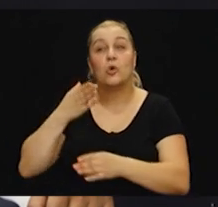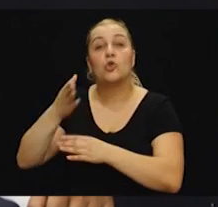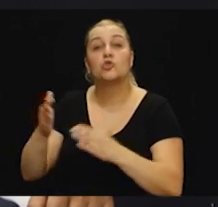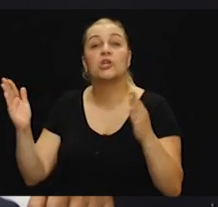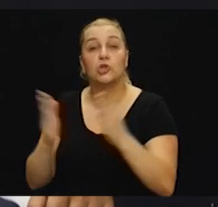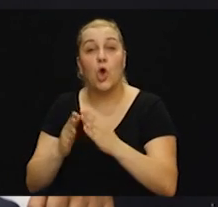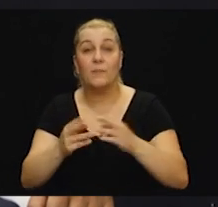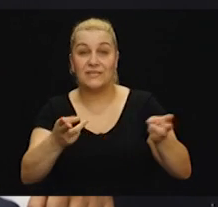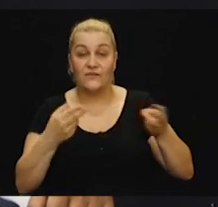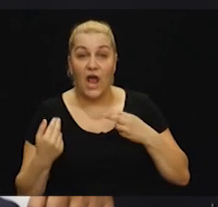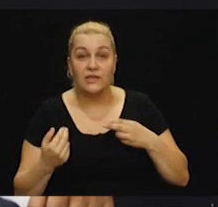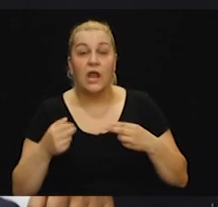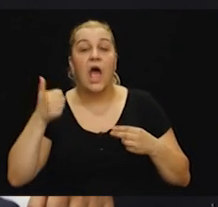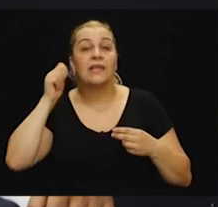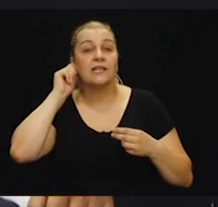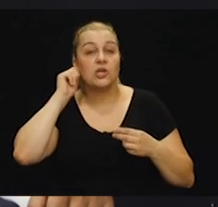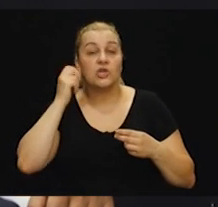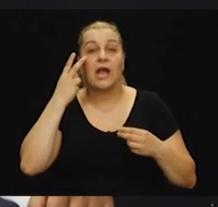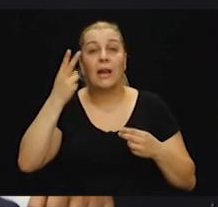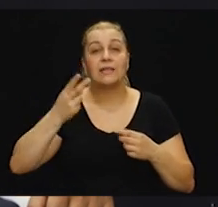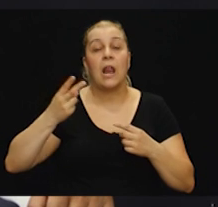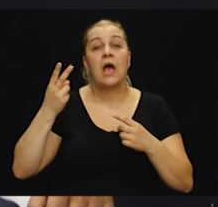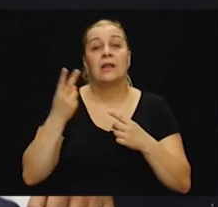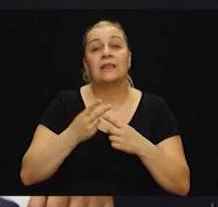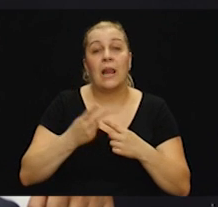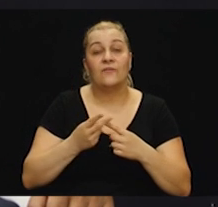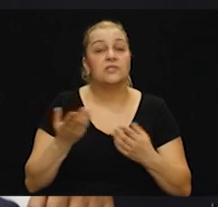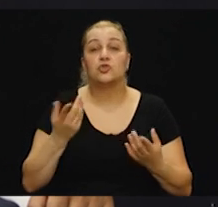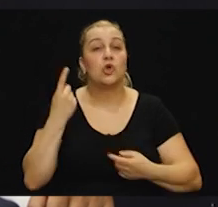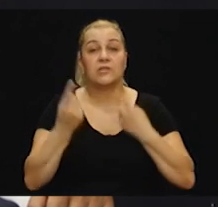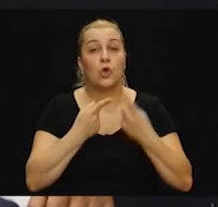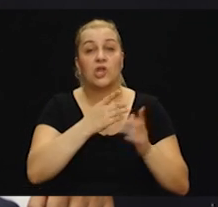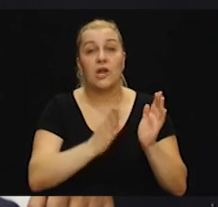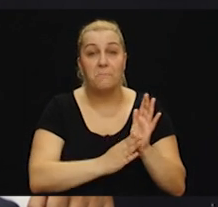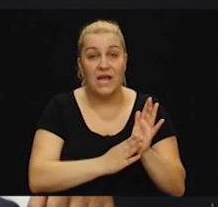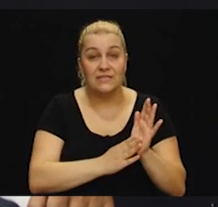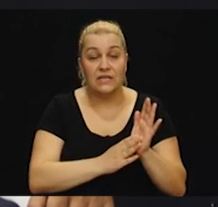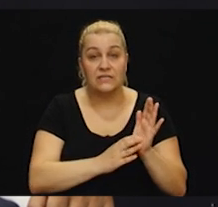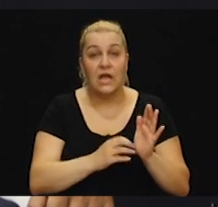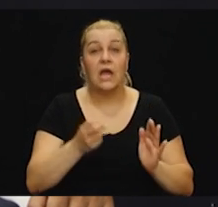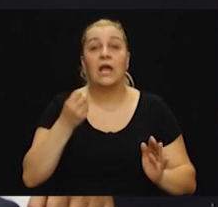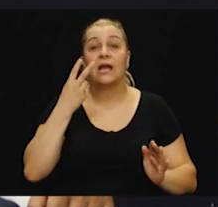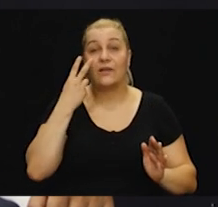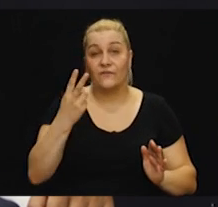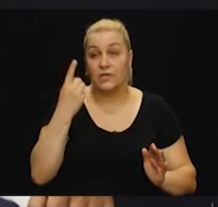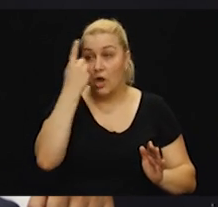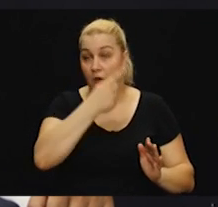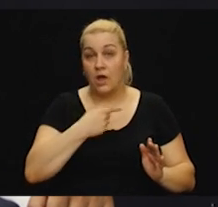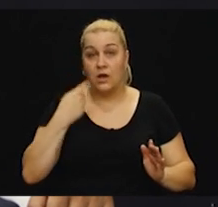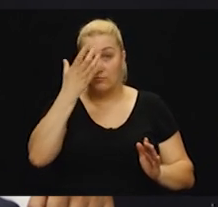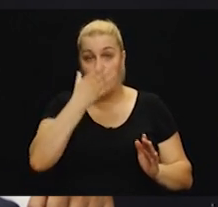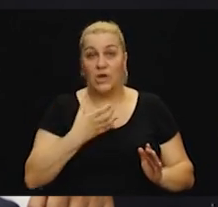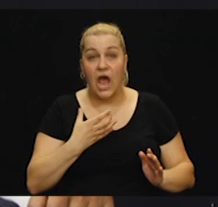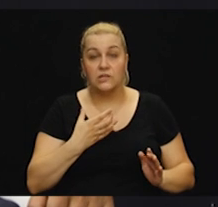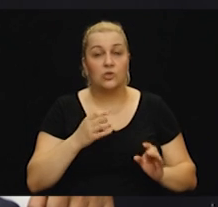doma, a jedna žena je po televiziji gledala kakav, ja se sve događa doli po toj Masnici. I onda kad je vidio moju reakciju, nisam joj treba reći